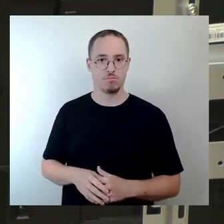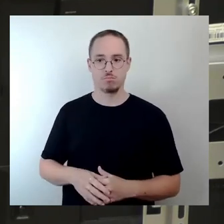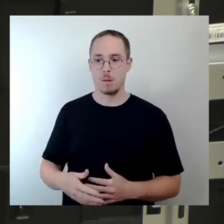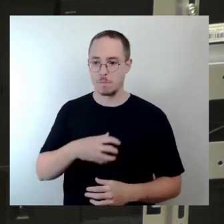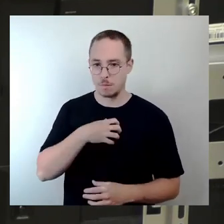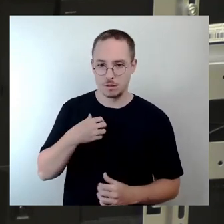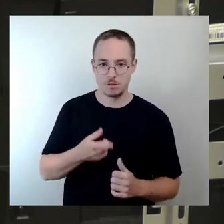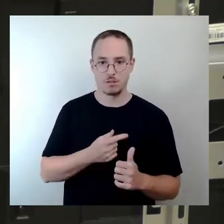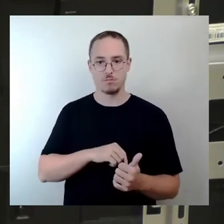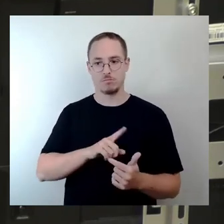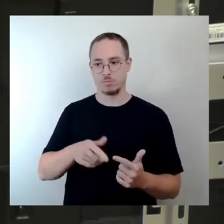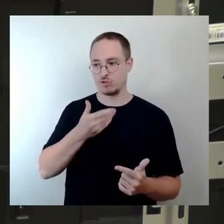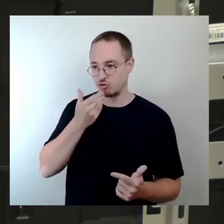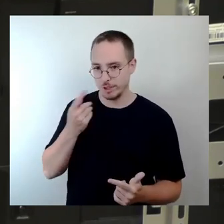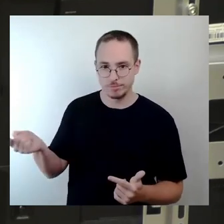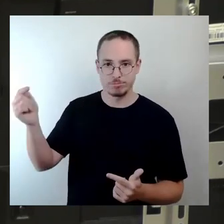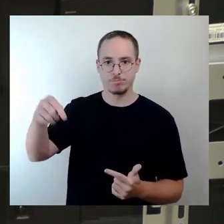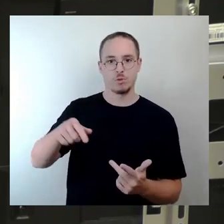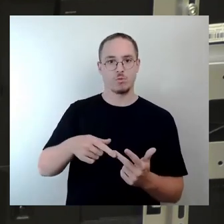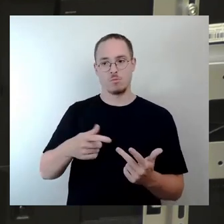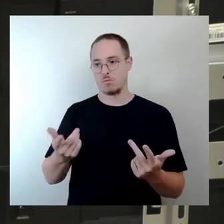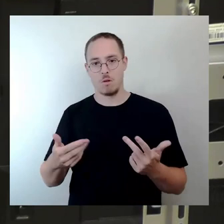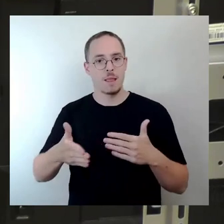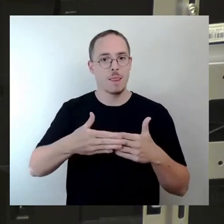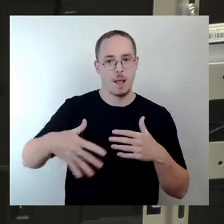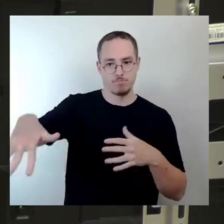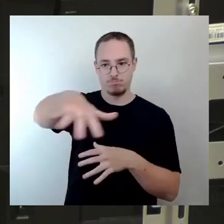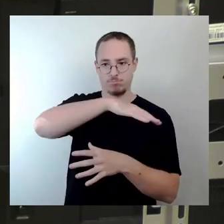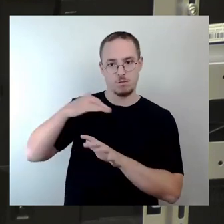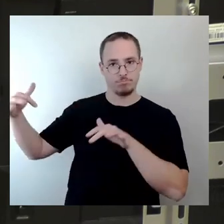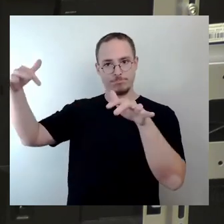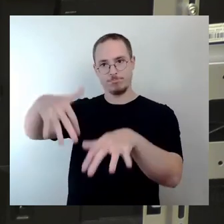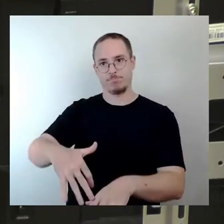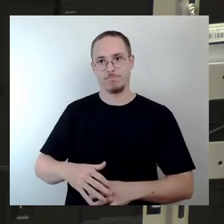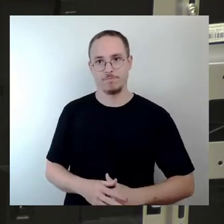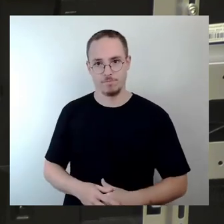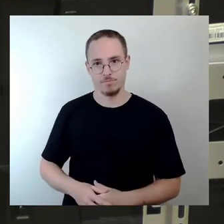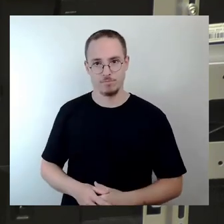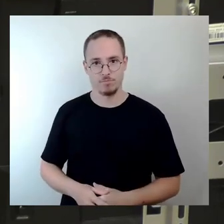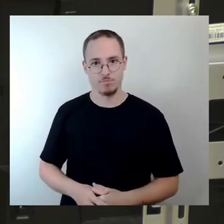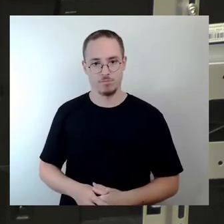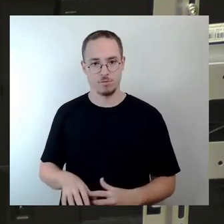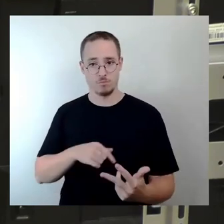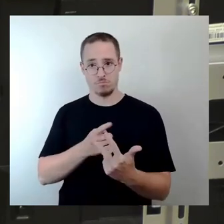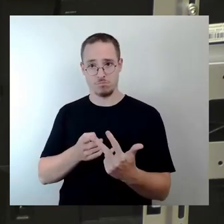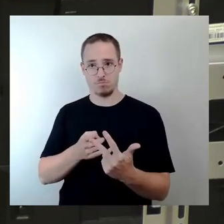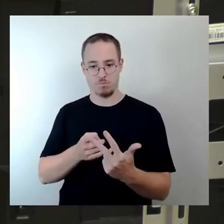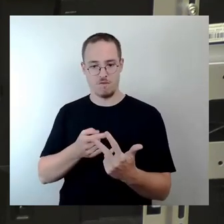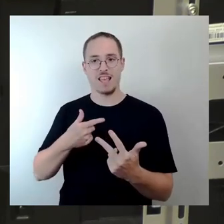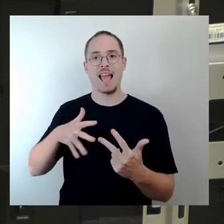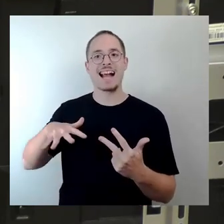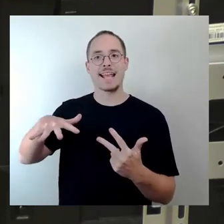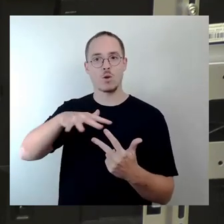Doch nicht nur überregional ist diese Anlage bekannt und beliebt, sondern auch, und das ist besonders wichtig für uns als Linke,